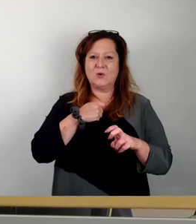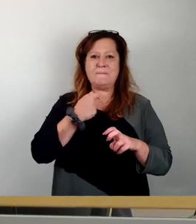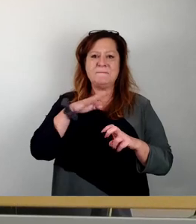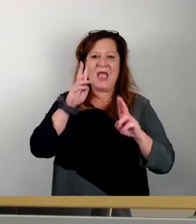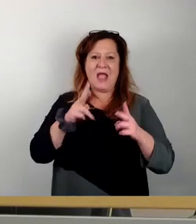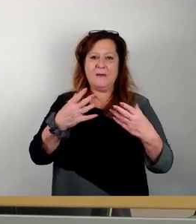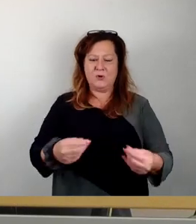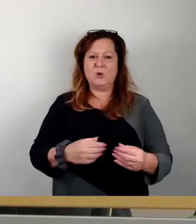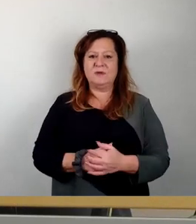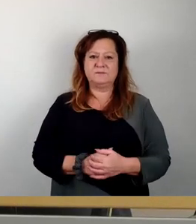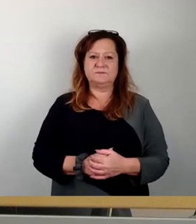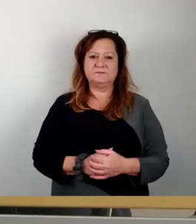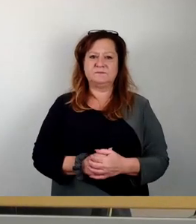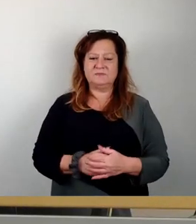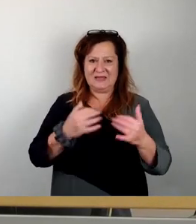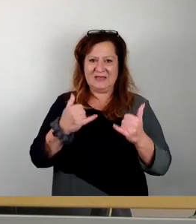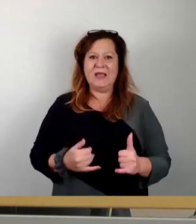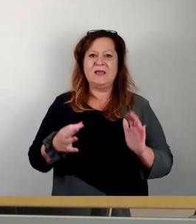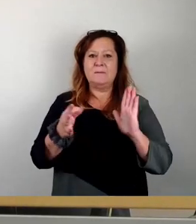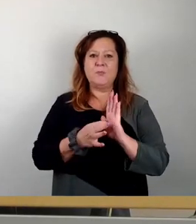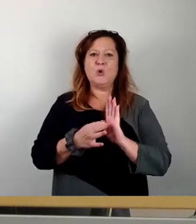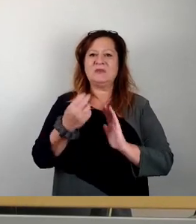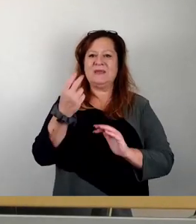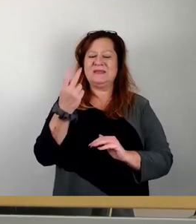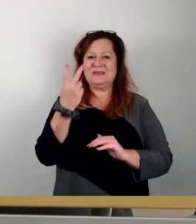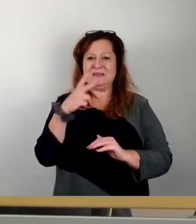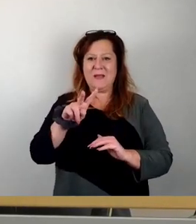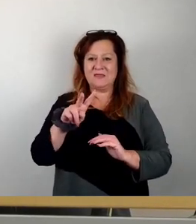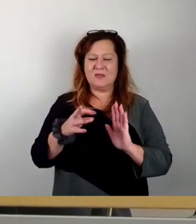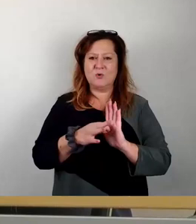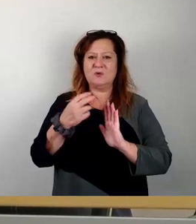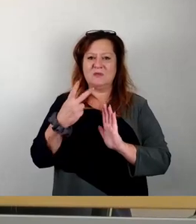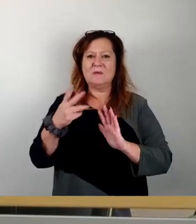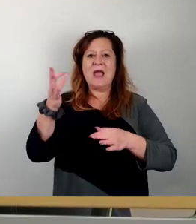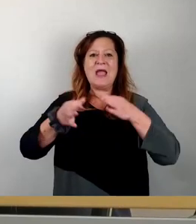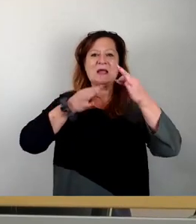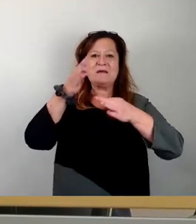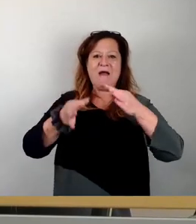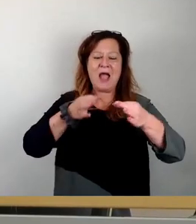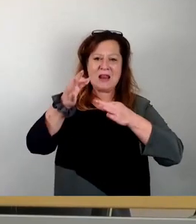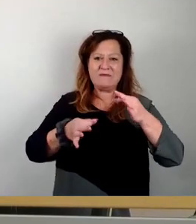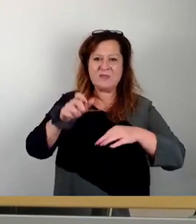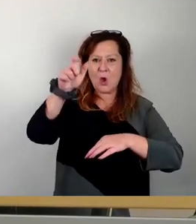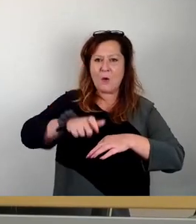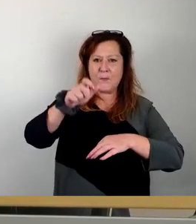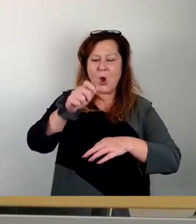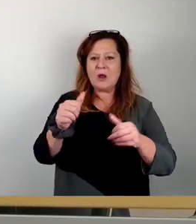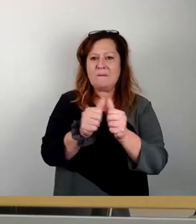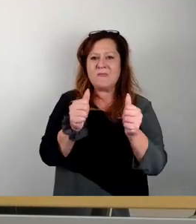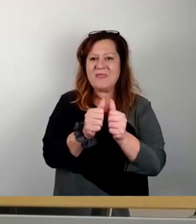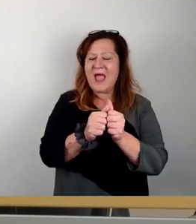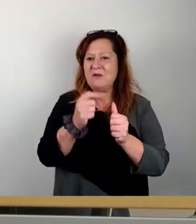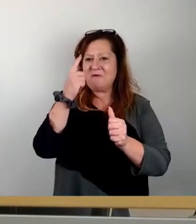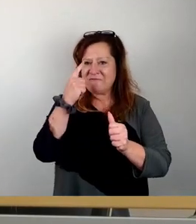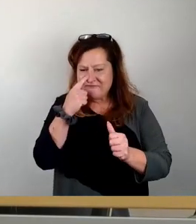Dann kommen wir zu Punkt 20.2, qualifizierte Bürgerbeteiligung bei der Auswahl von Standorten zur Unterbringung